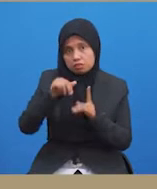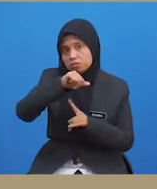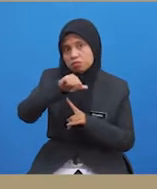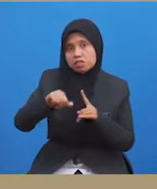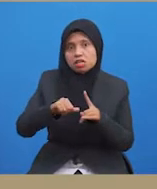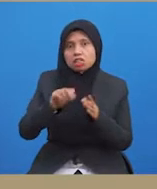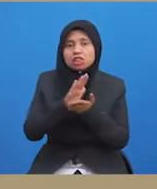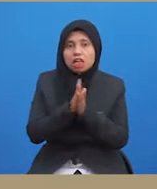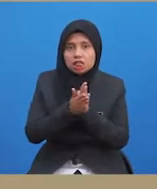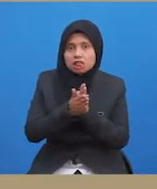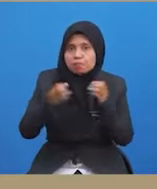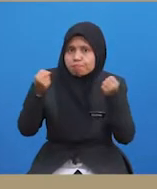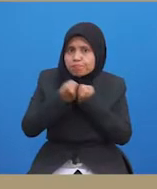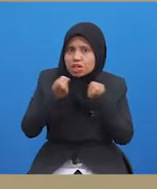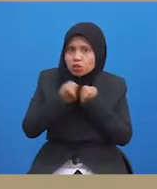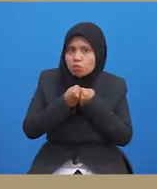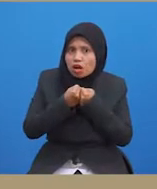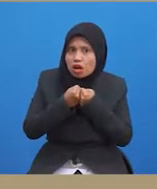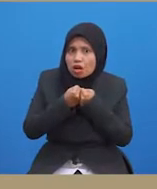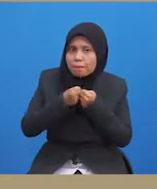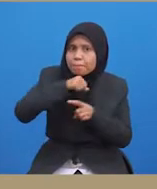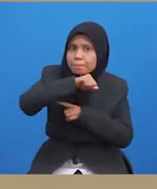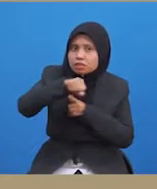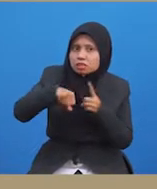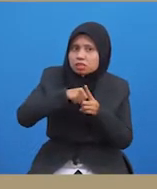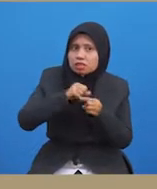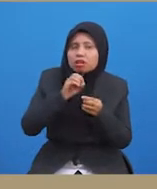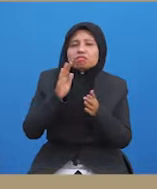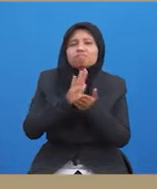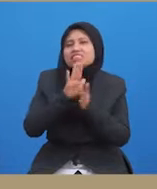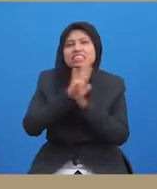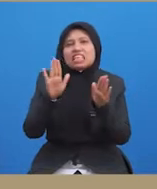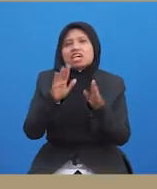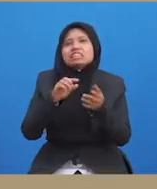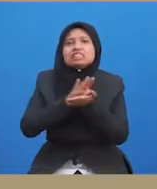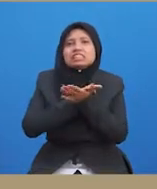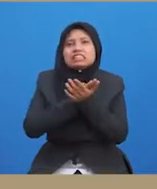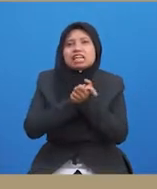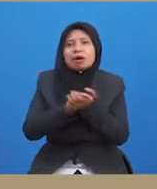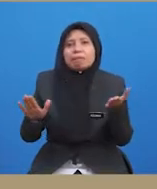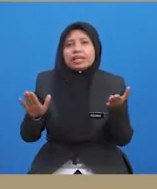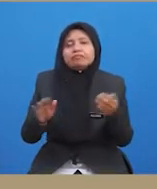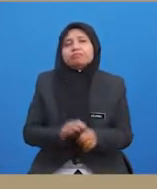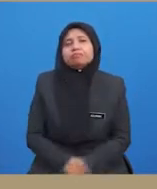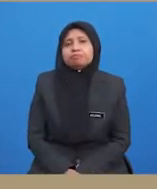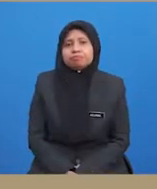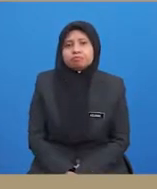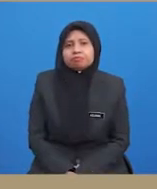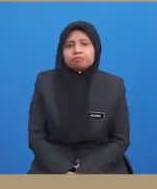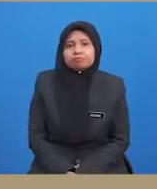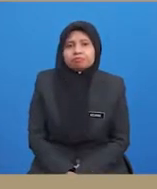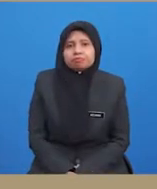Apabila berlaku insiden pergaduhan, suasana persekitaran menjadi tidak selamat dan tidak kondusif.